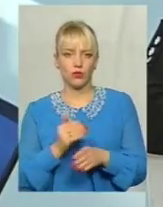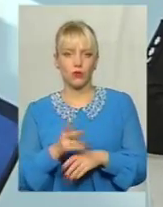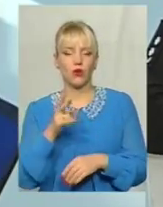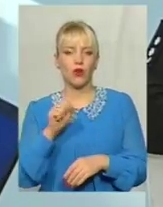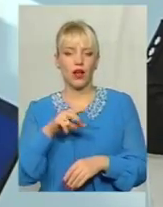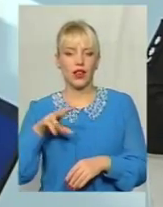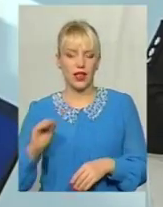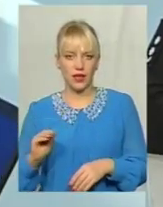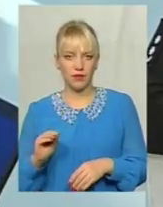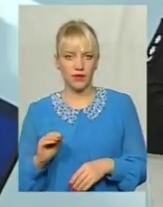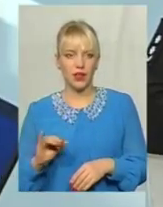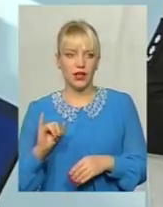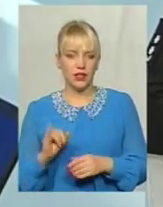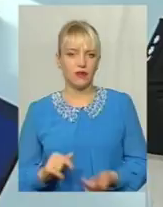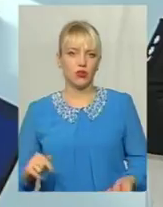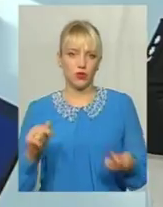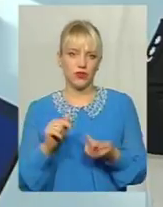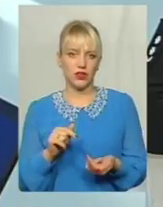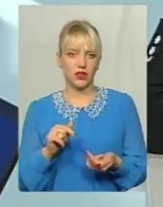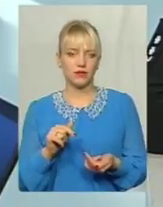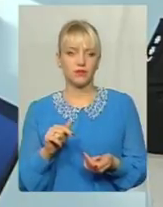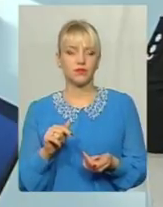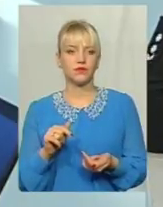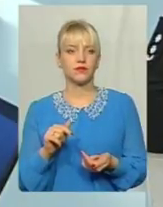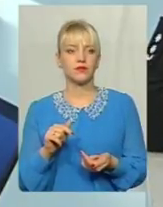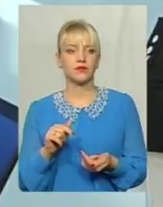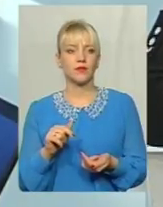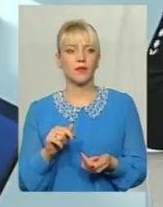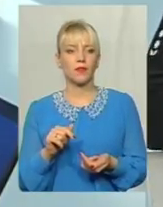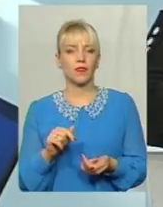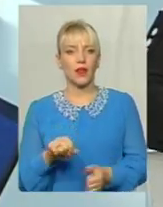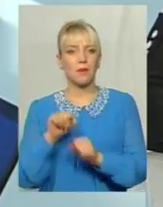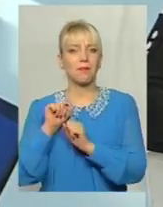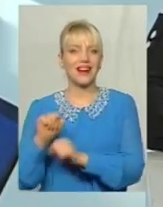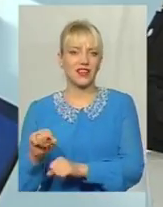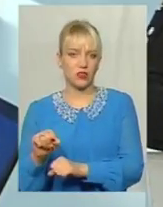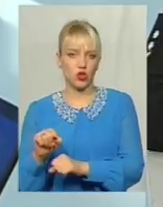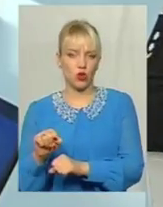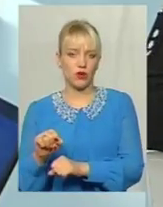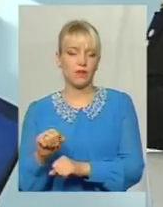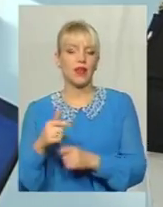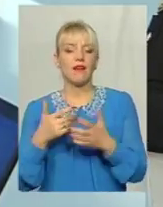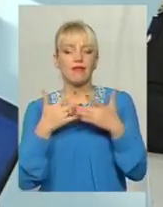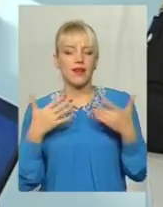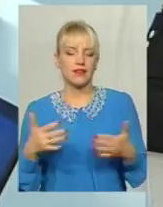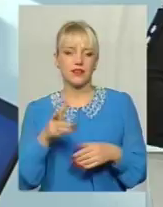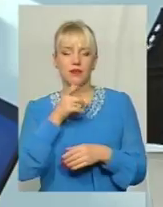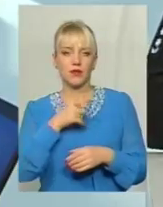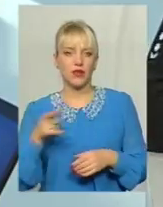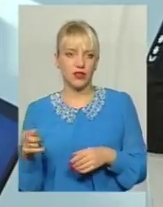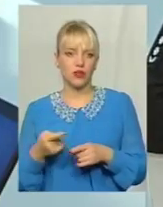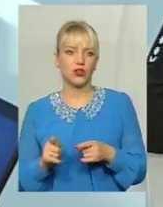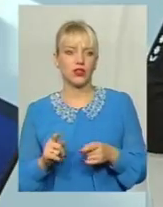є відповідне... По суті прихисток Прихисток на різний період для різних жертв